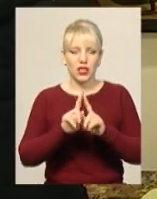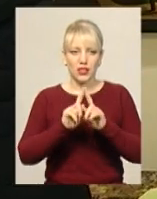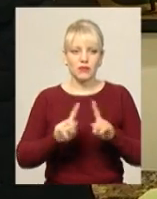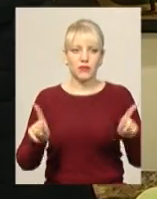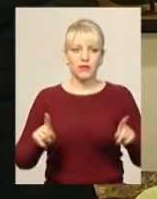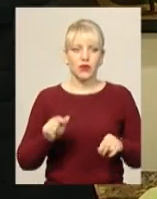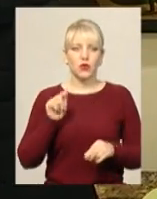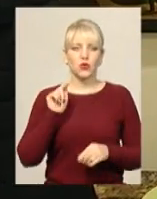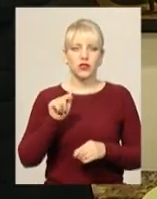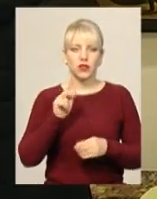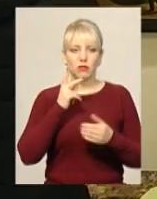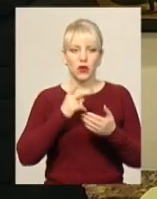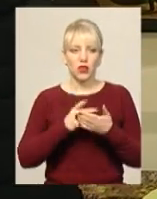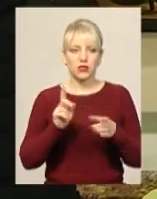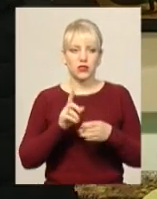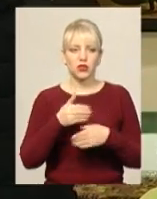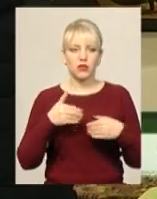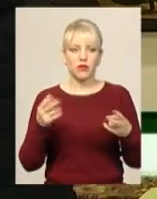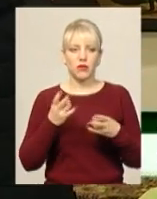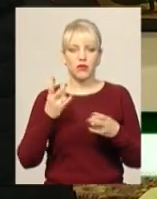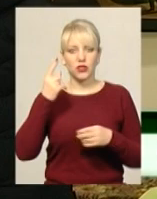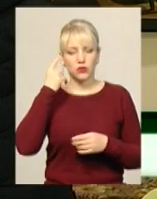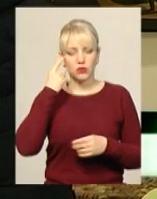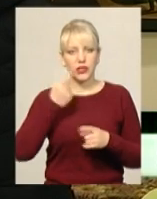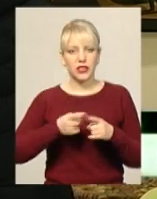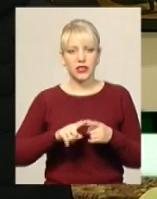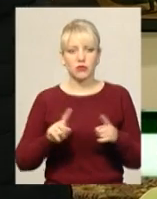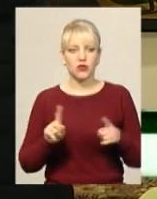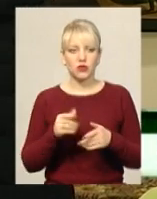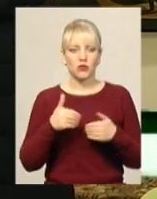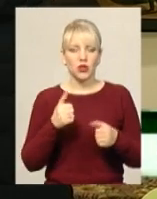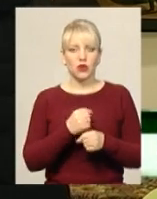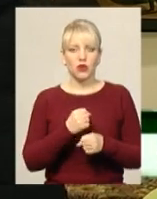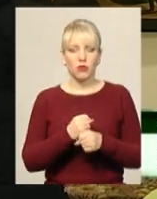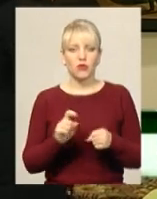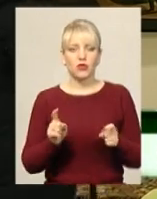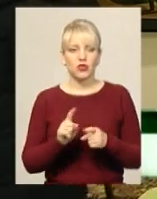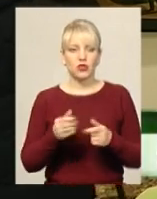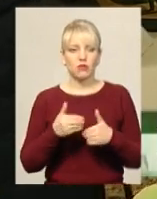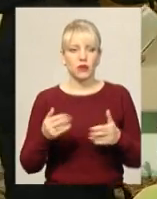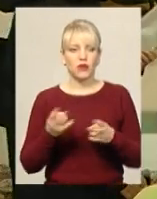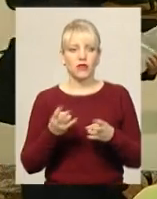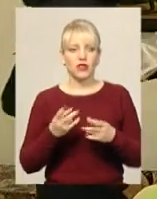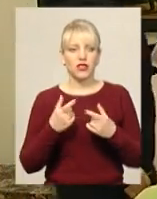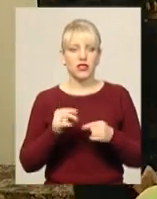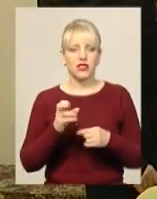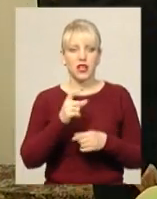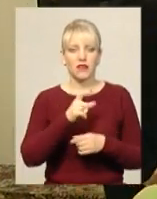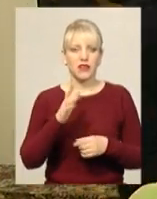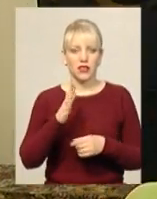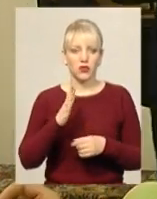Дні показано, що ми повинні думати над тим, що ми робимо. Що ми повинні десь на хвилинку